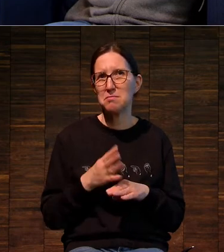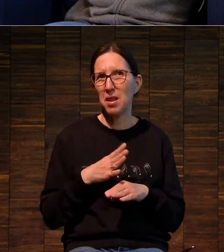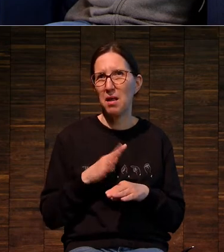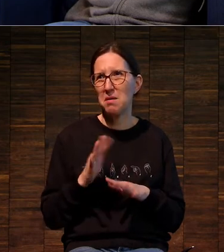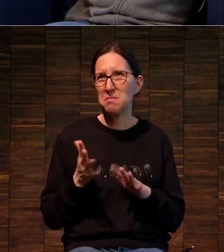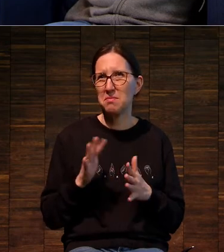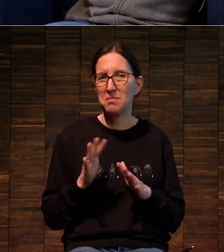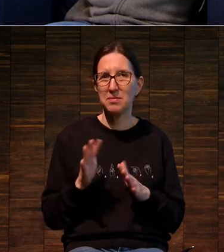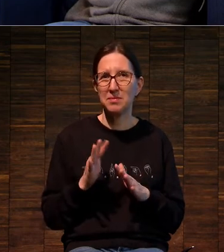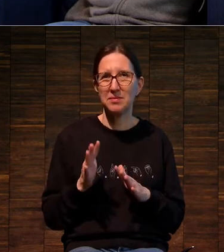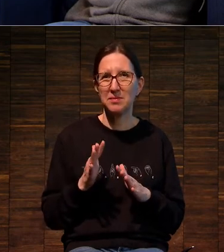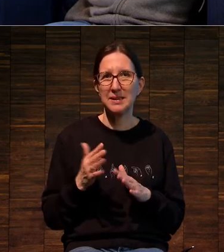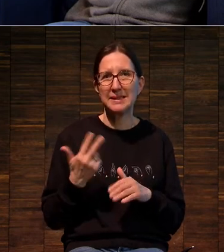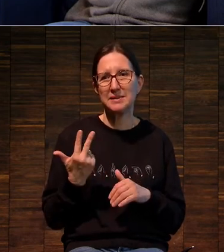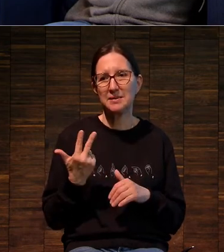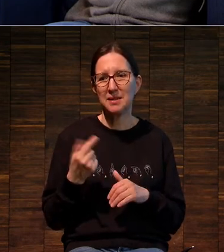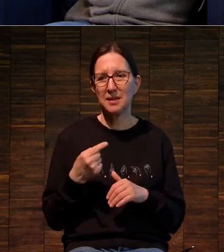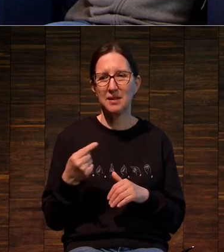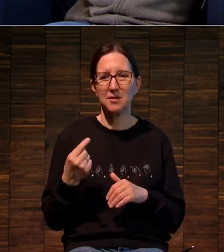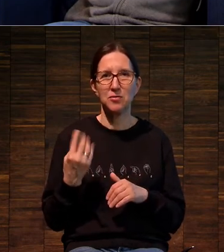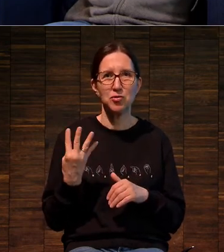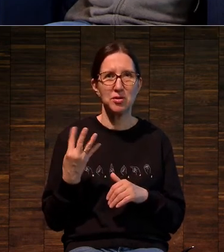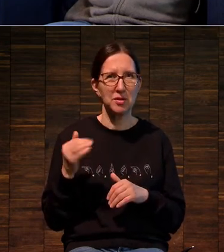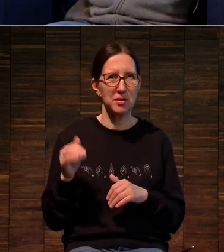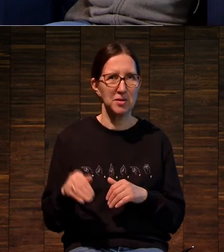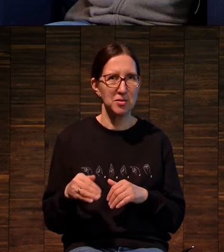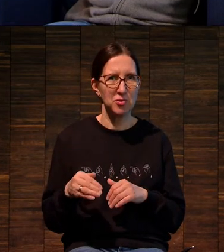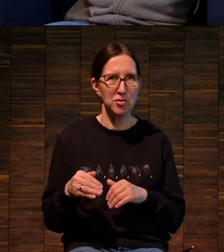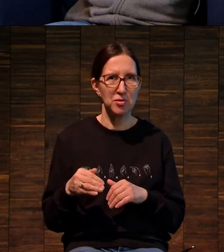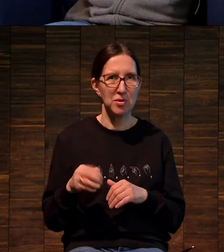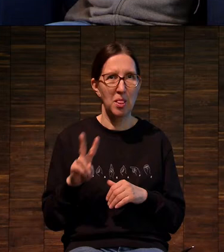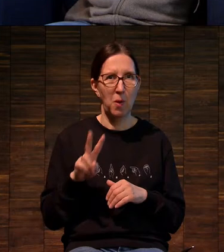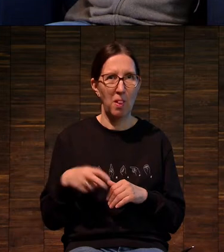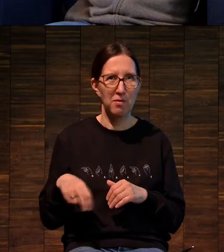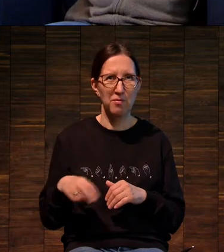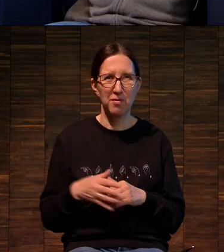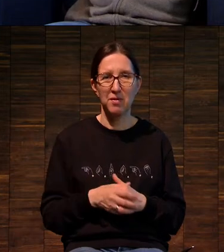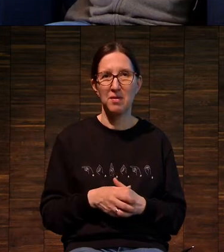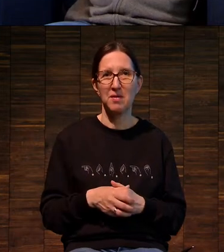была там что-то в районе 3 или 4 тысяч долларов.